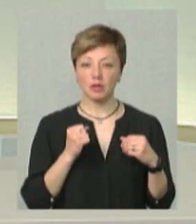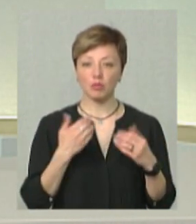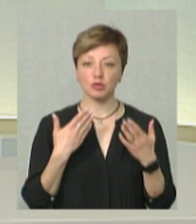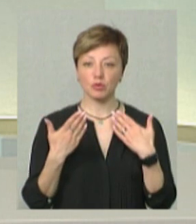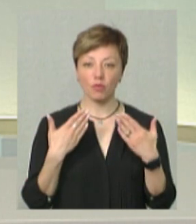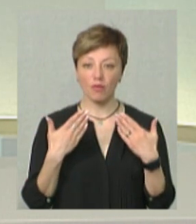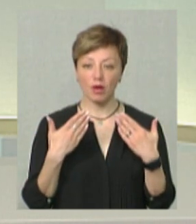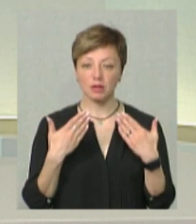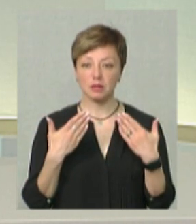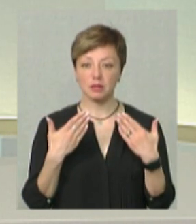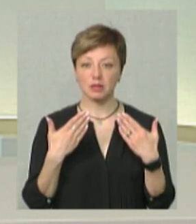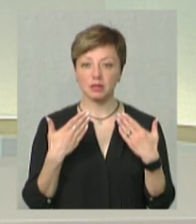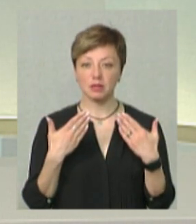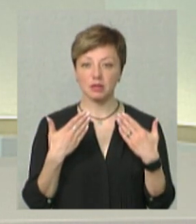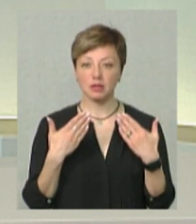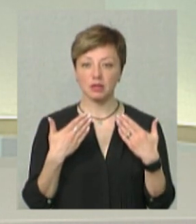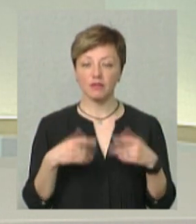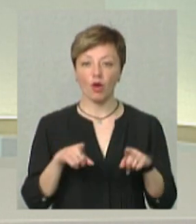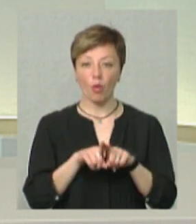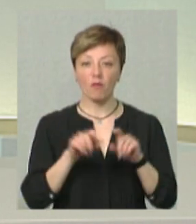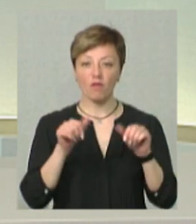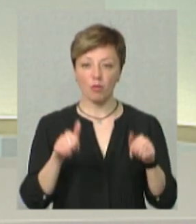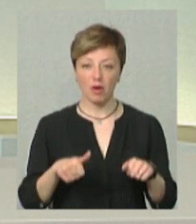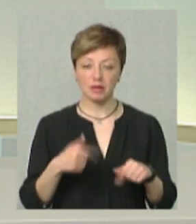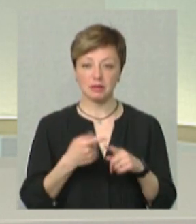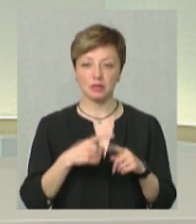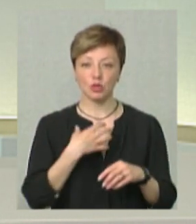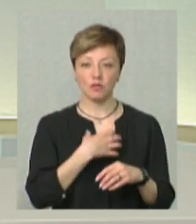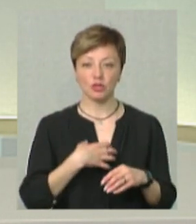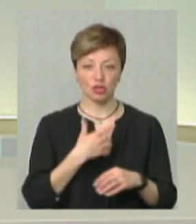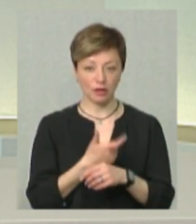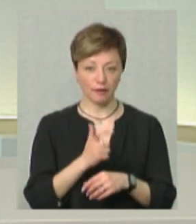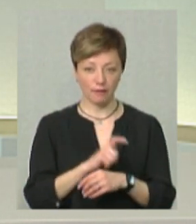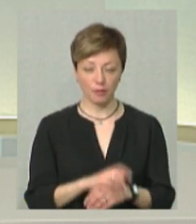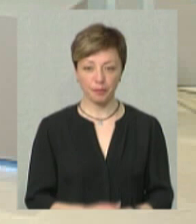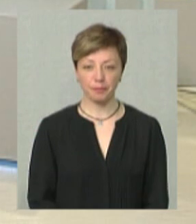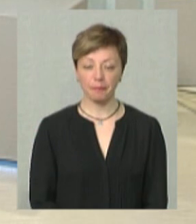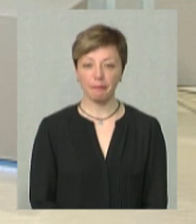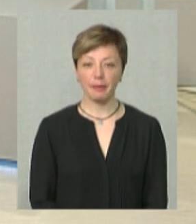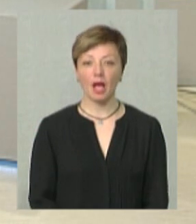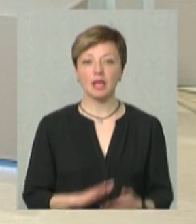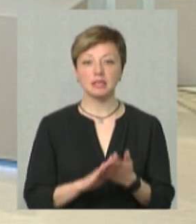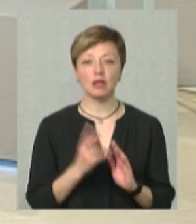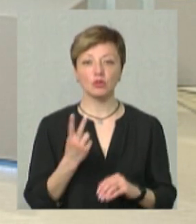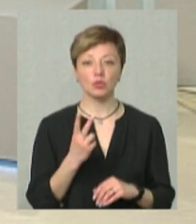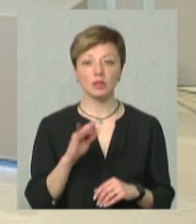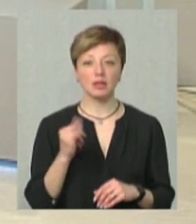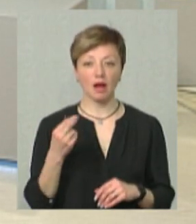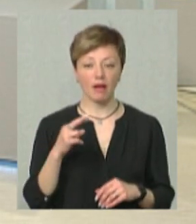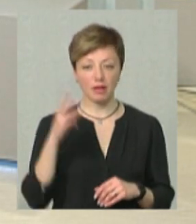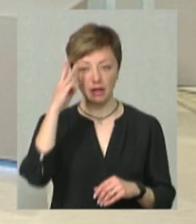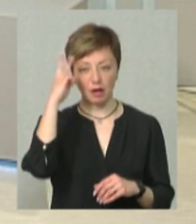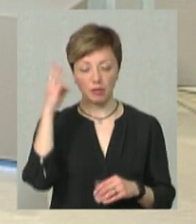поспілкуватися. Тобто, ну, в такому форматі це там дуже важливо. Станом на 2 травня на Хмельниччині було